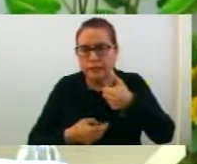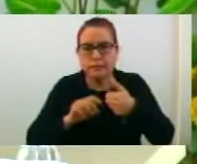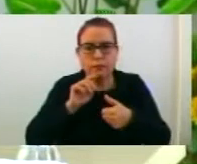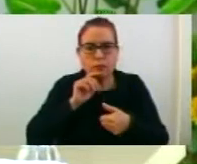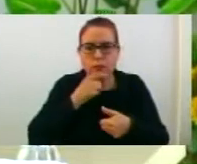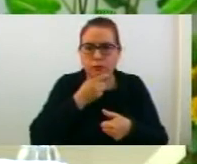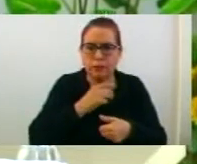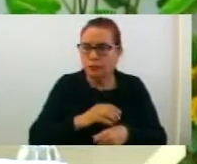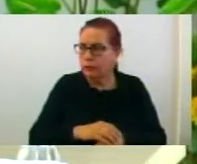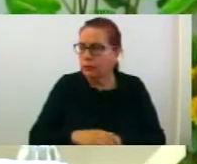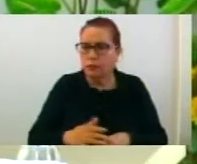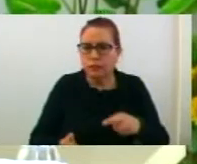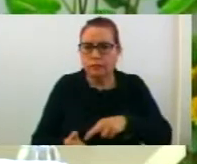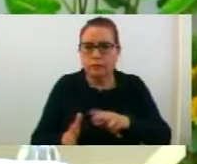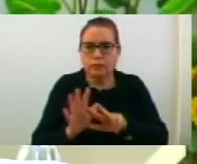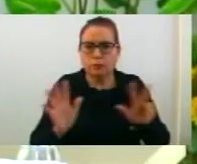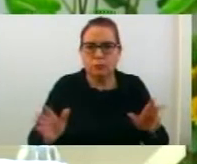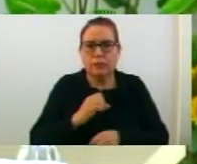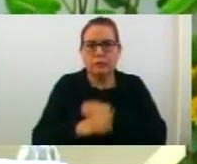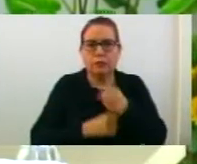систем за 2018 година.